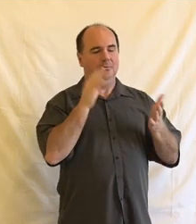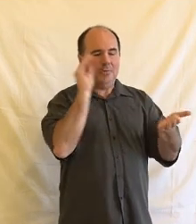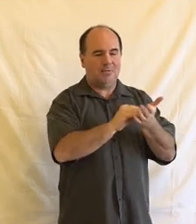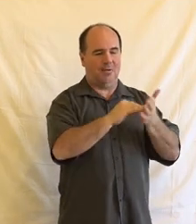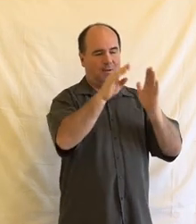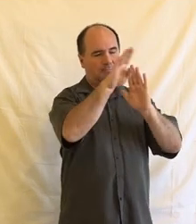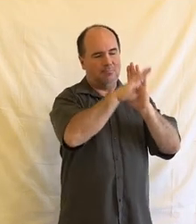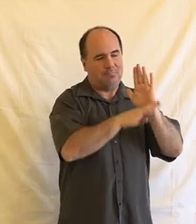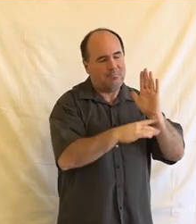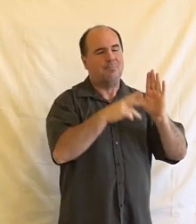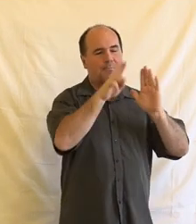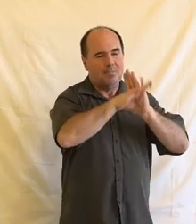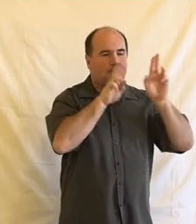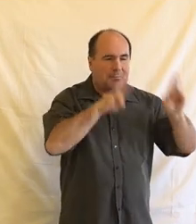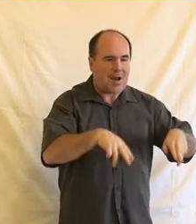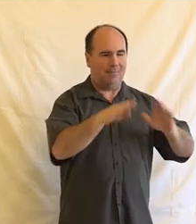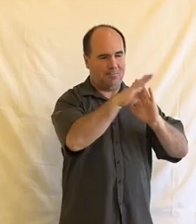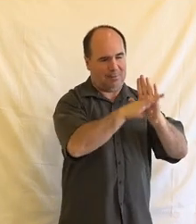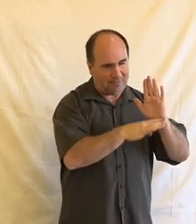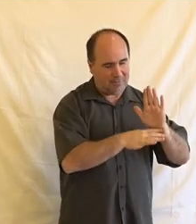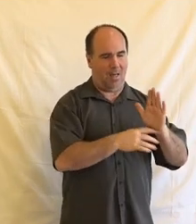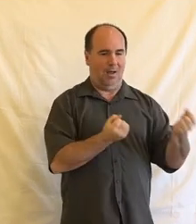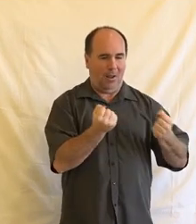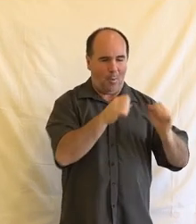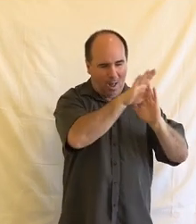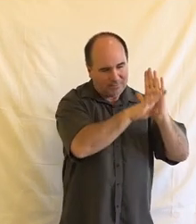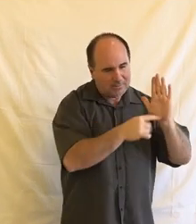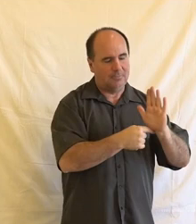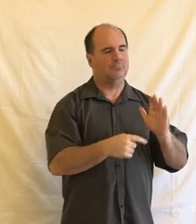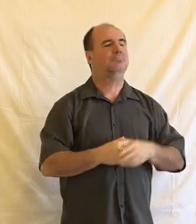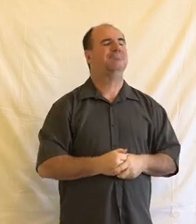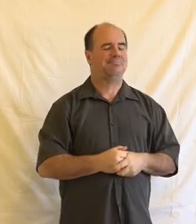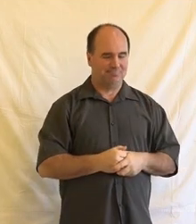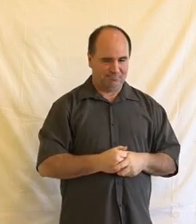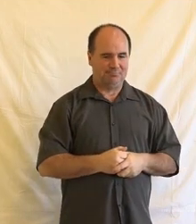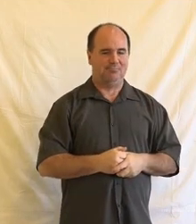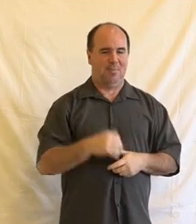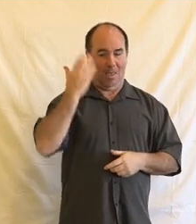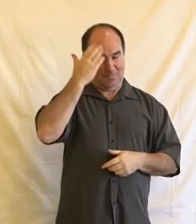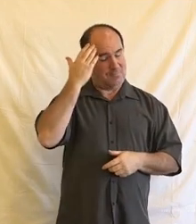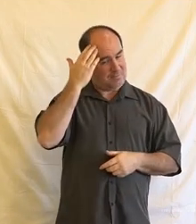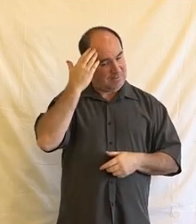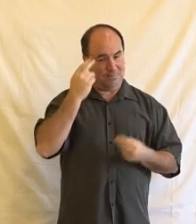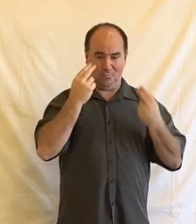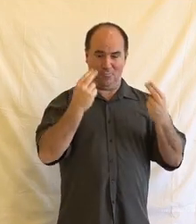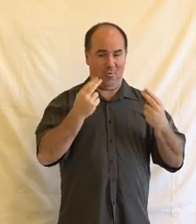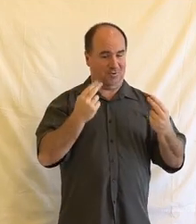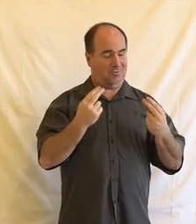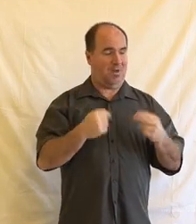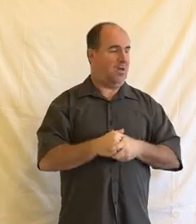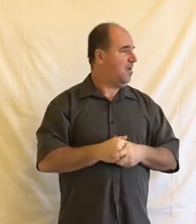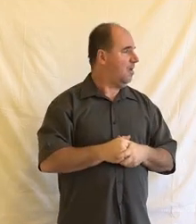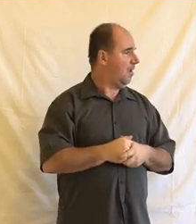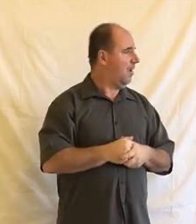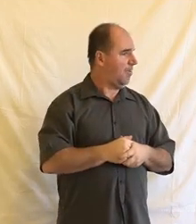Tam si myslím, že je vlastně důležité co nejvíce nesvazovat ruce těm technologiím, aby